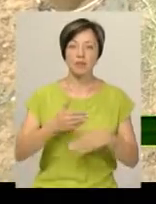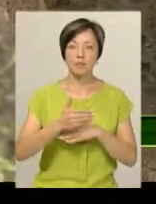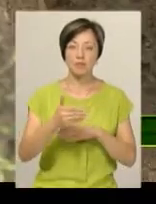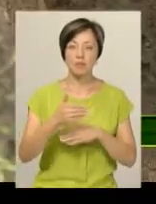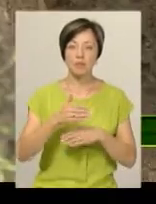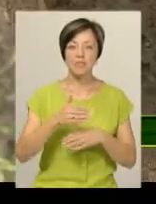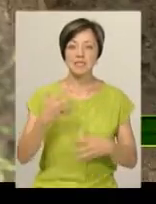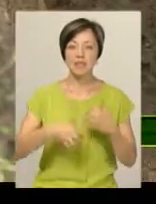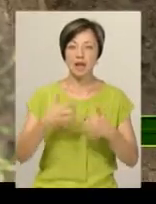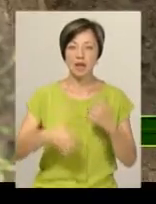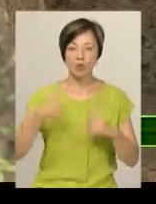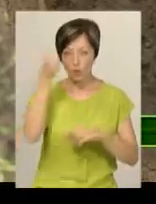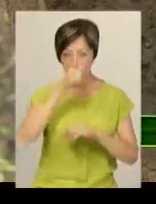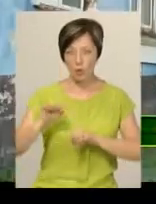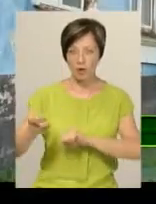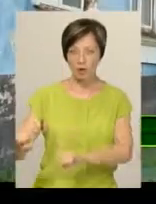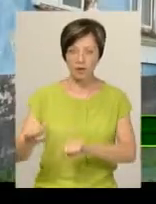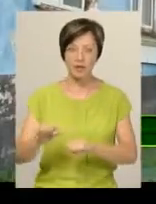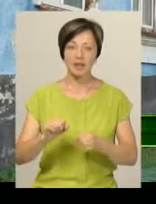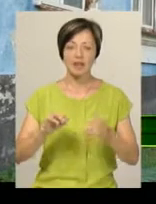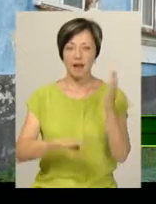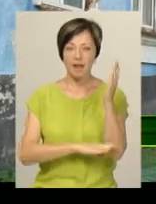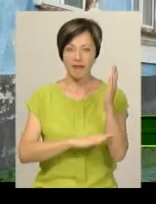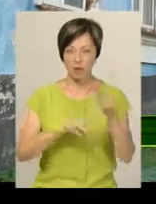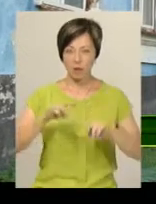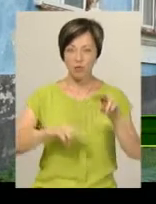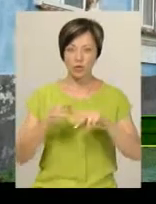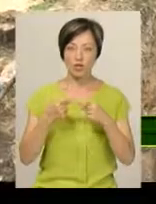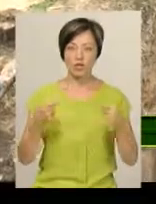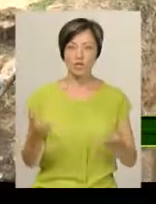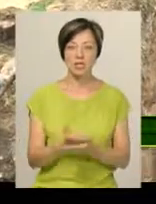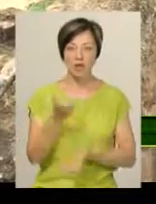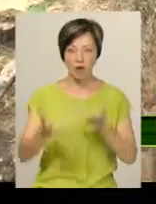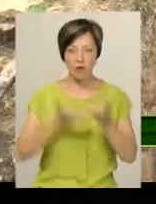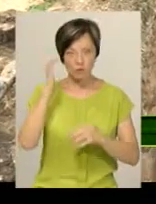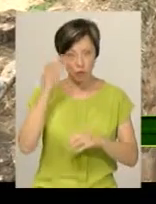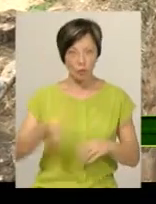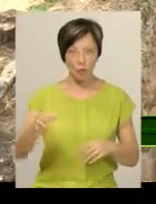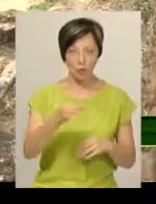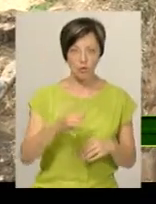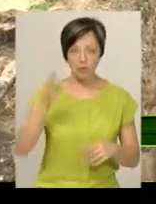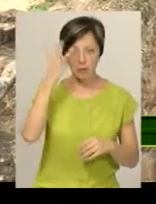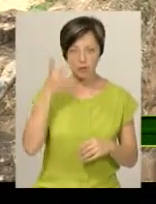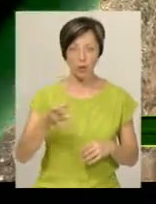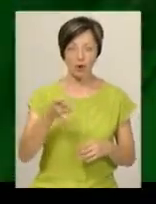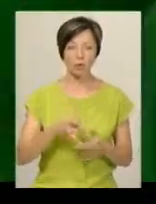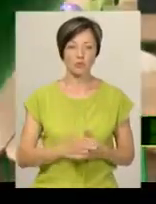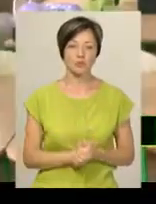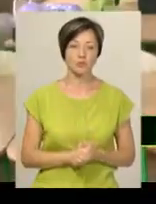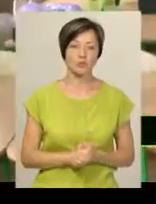-середньовічного укріплення земляних валів з дерев'яними конструкціями та інші артефакти знайшли археологи в Чорному острові Хмельницького району.